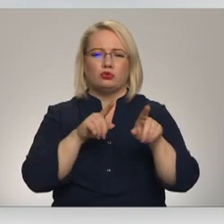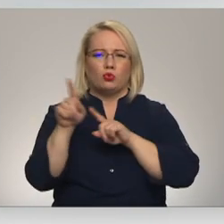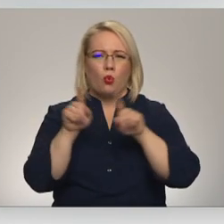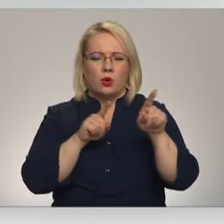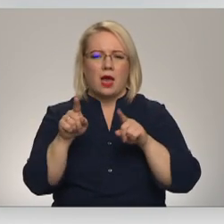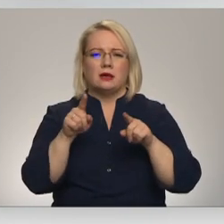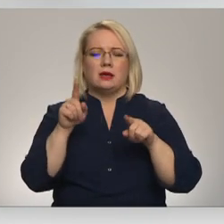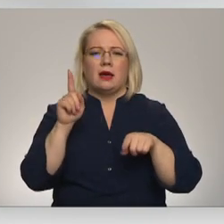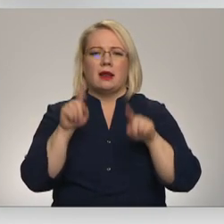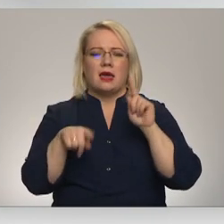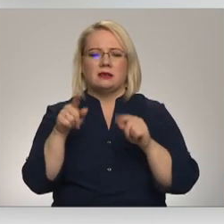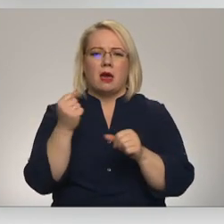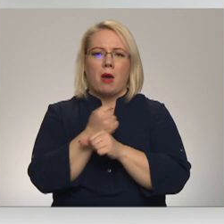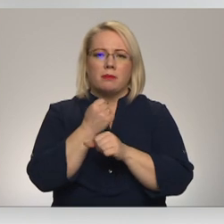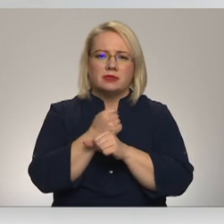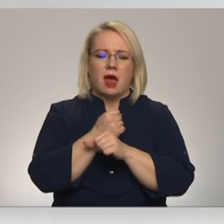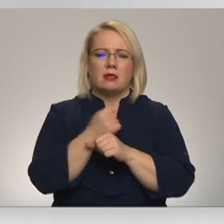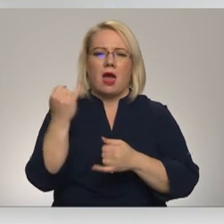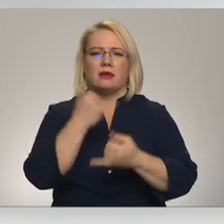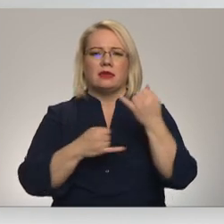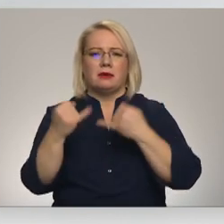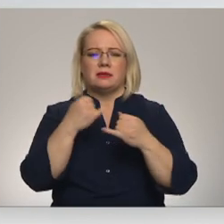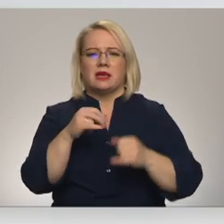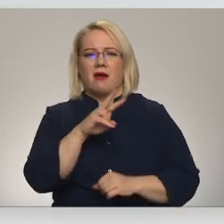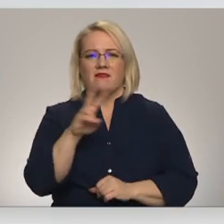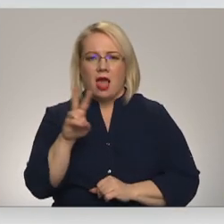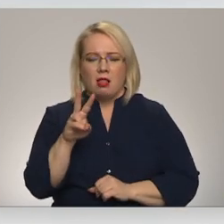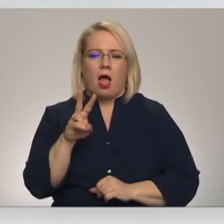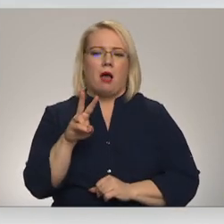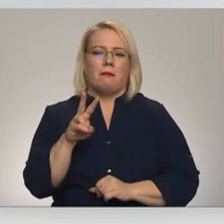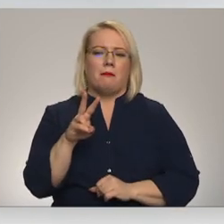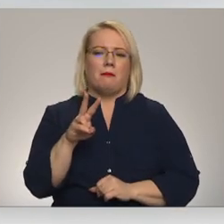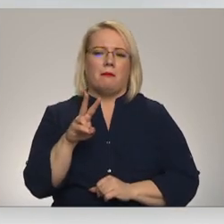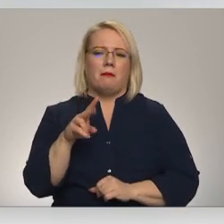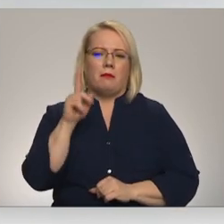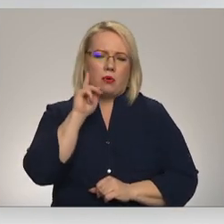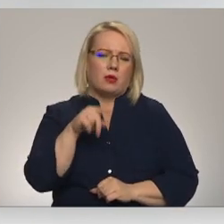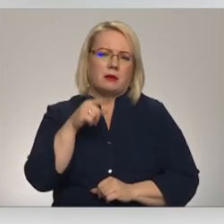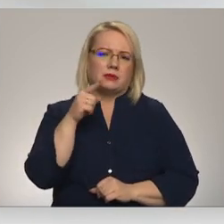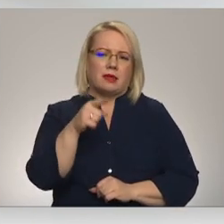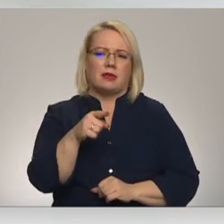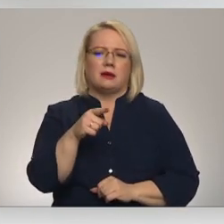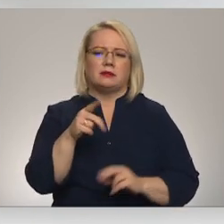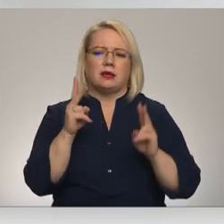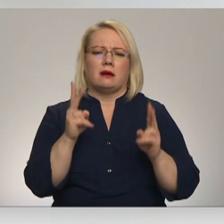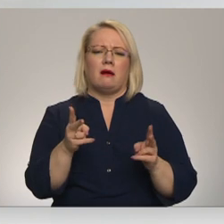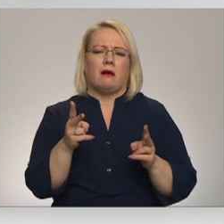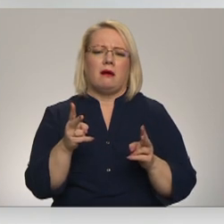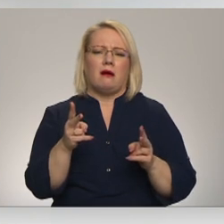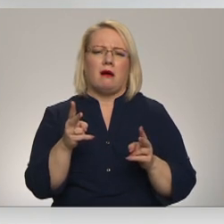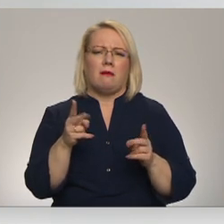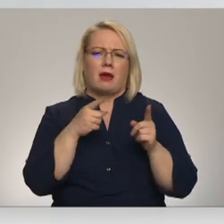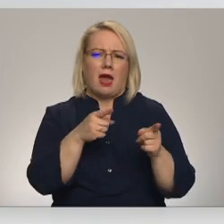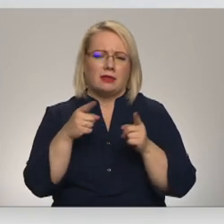apstrādāt ar ķīmiskām vielām. Nav, kas, protams, tad ir dzīvniekam neapšaubām kaitī.